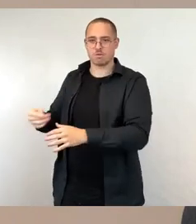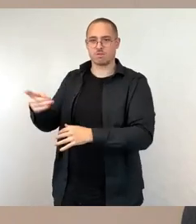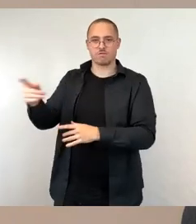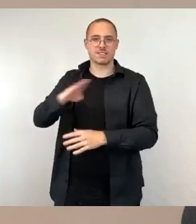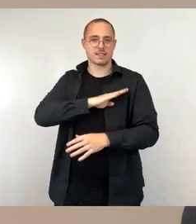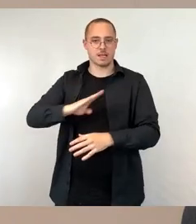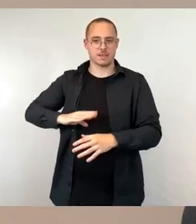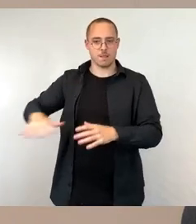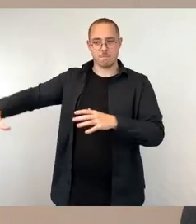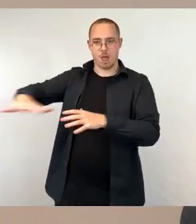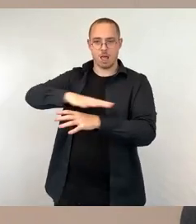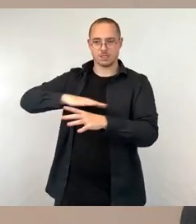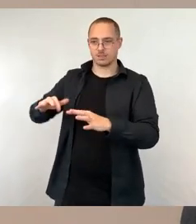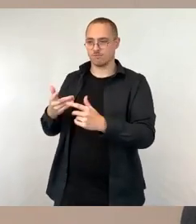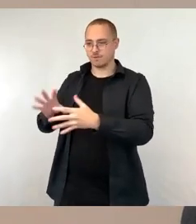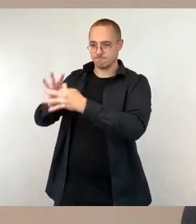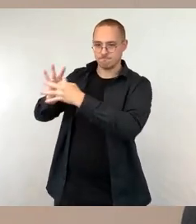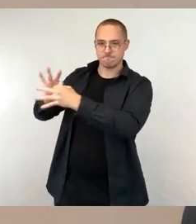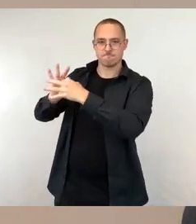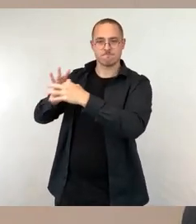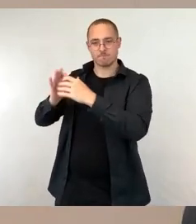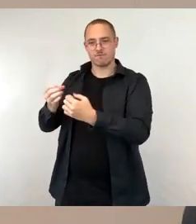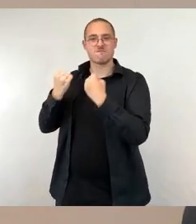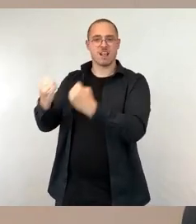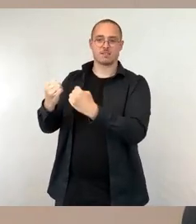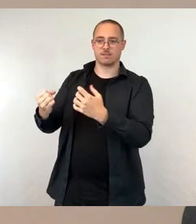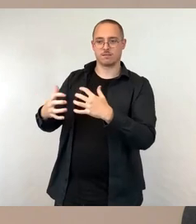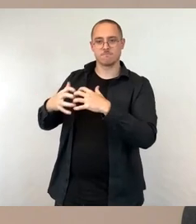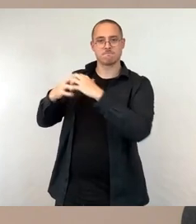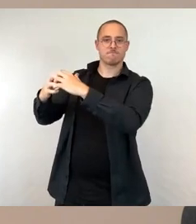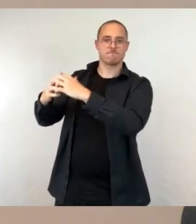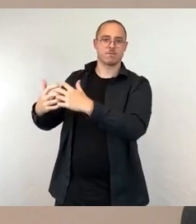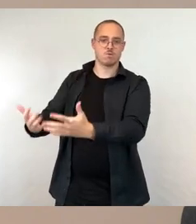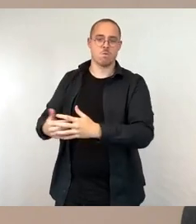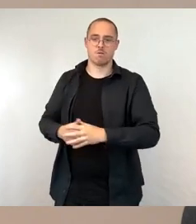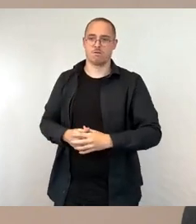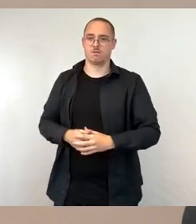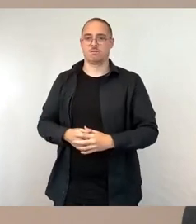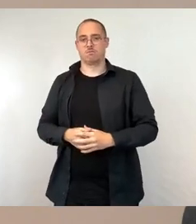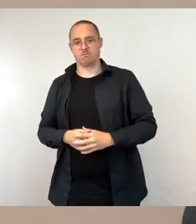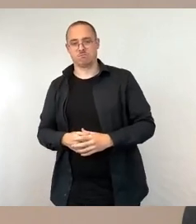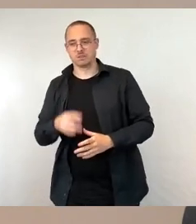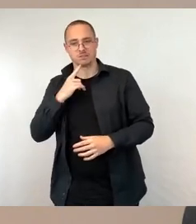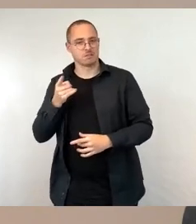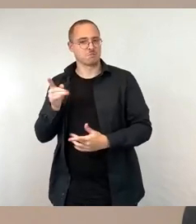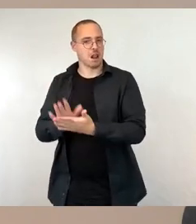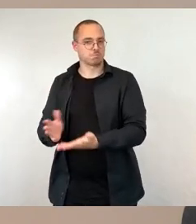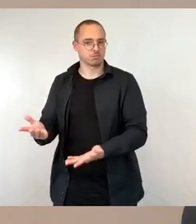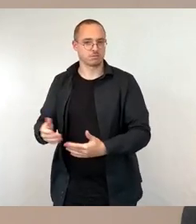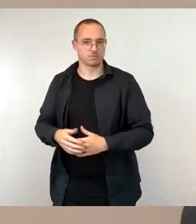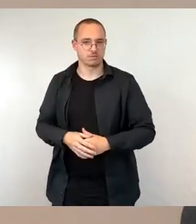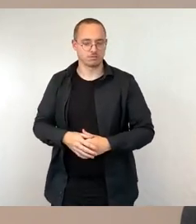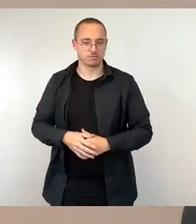geworden. Soweit die Einschätzung des zuständigen Amtes für Stadtgrün. Dieses Amt hat